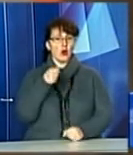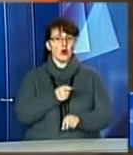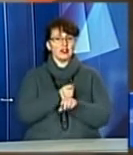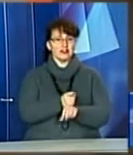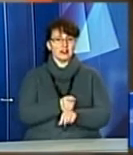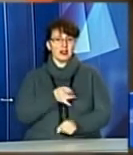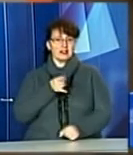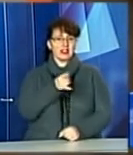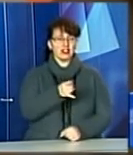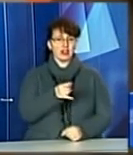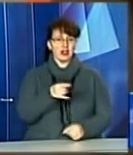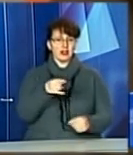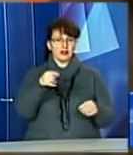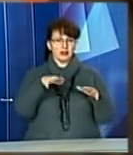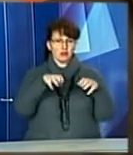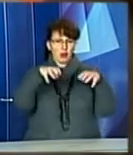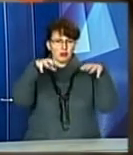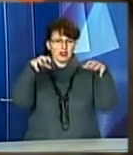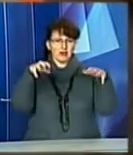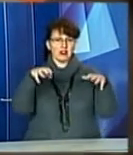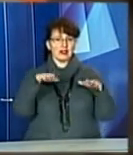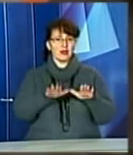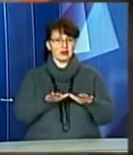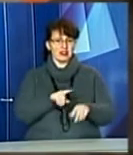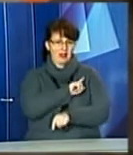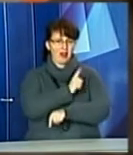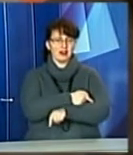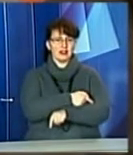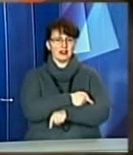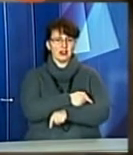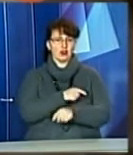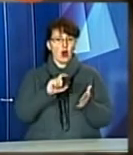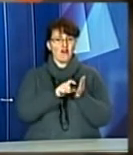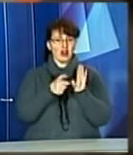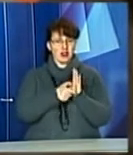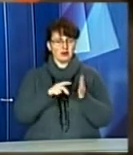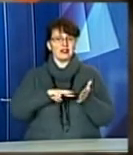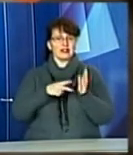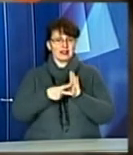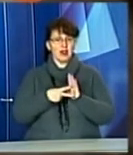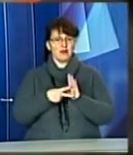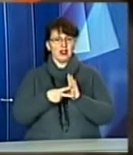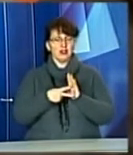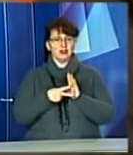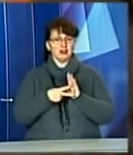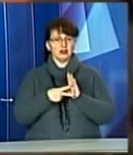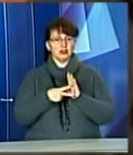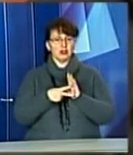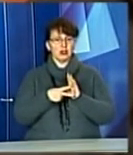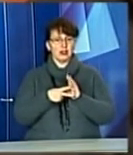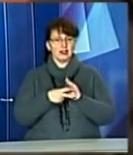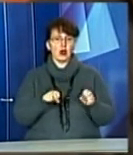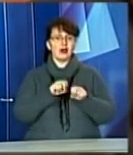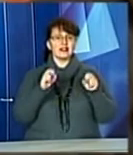задимлені місця, сильно задимлені, в кабіні передбачено пристрій, так